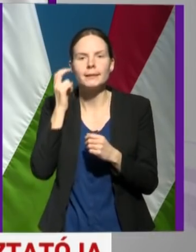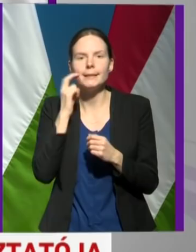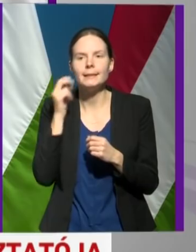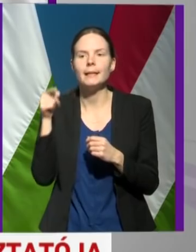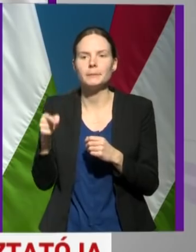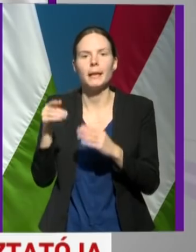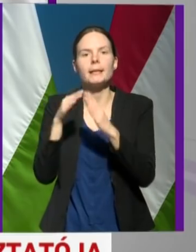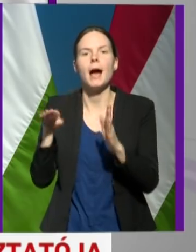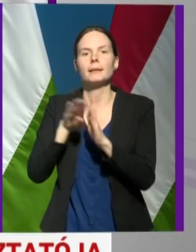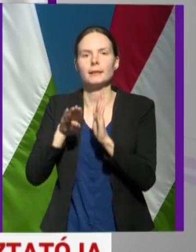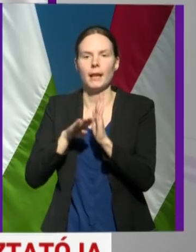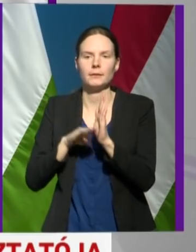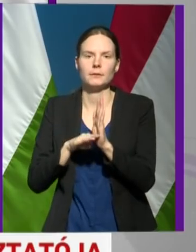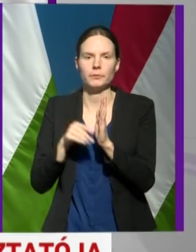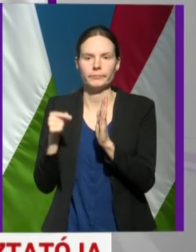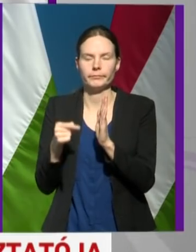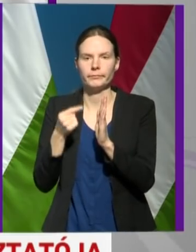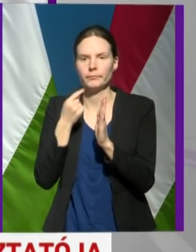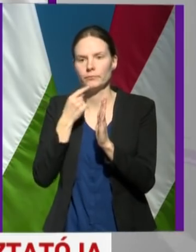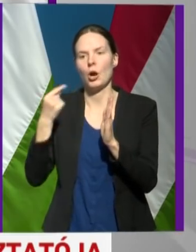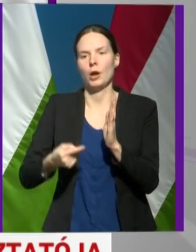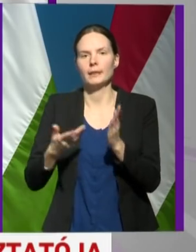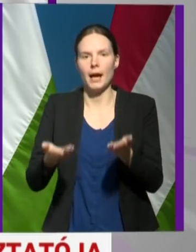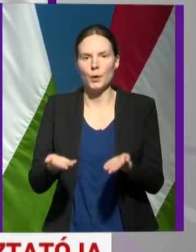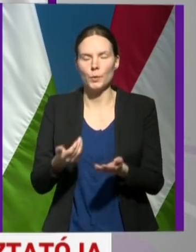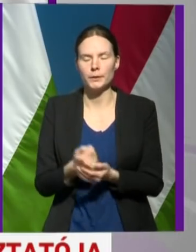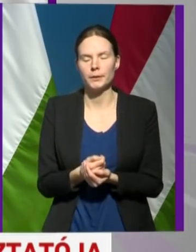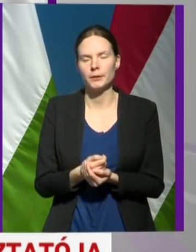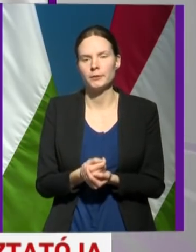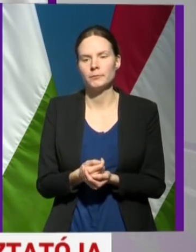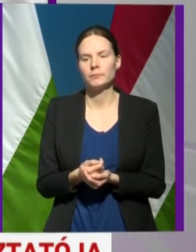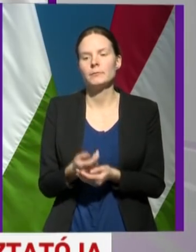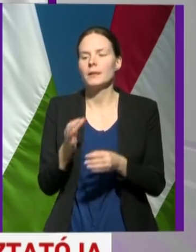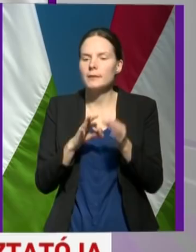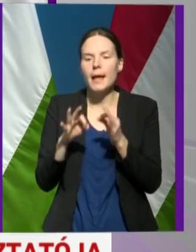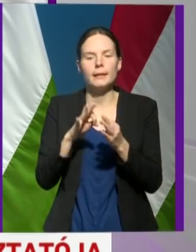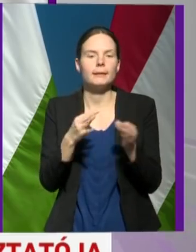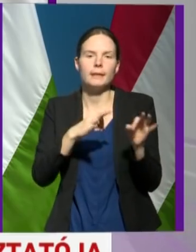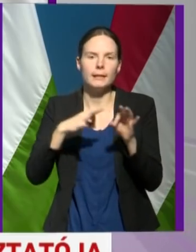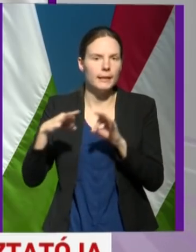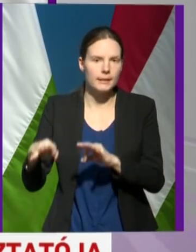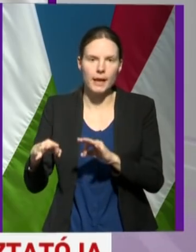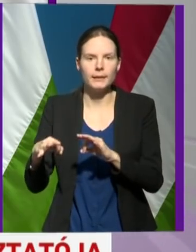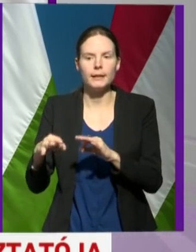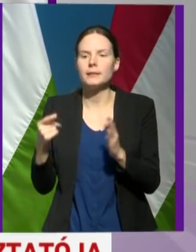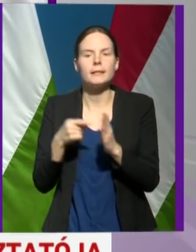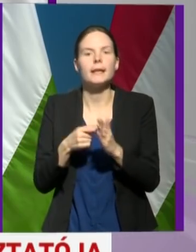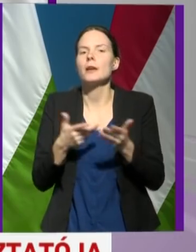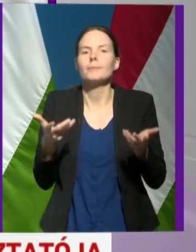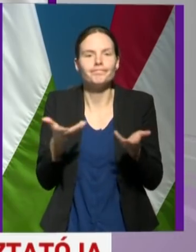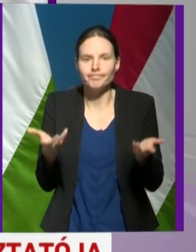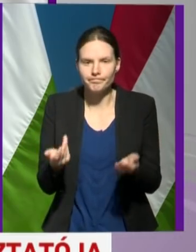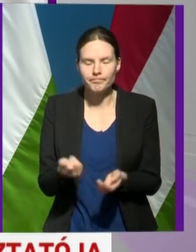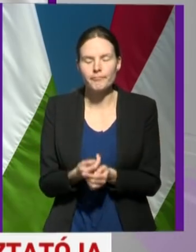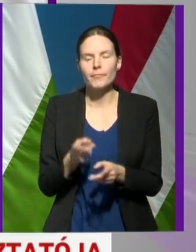házi rendje határozza meg. Gyakorlatilag az egész intézkedés azt a célt szolgálja,